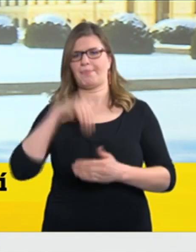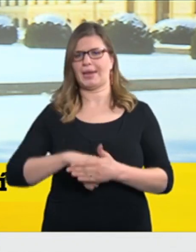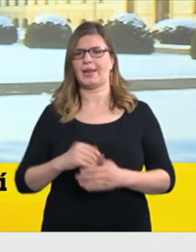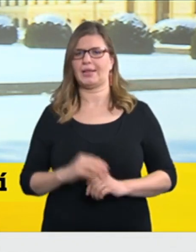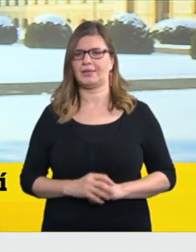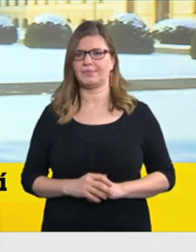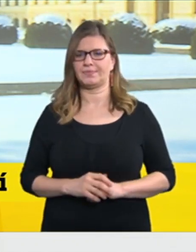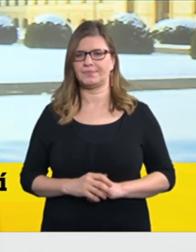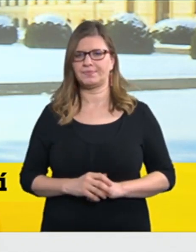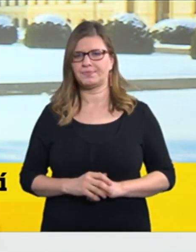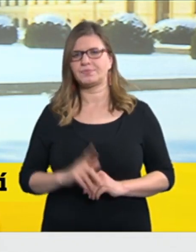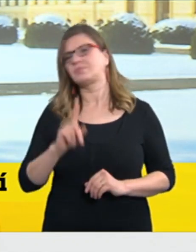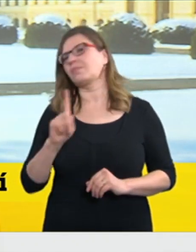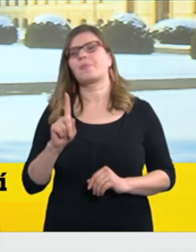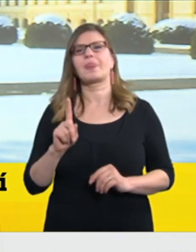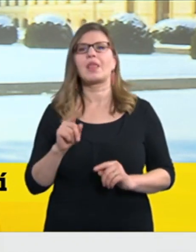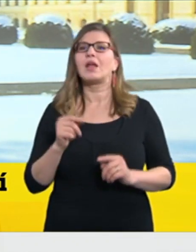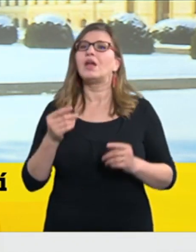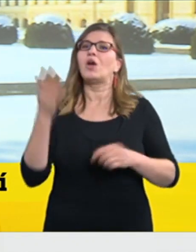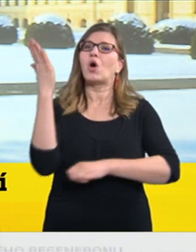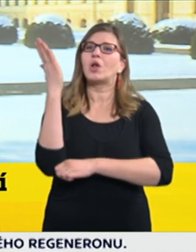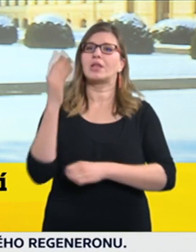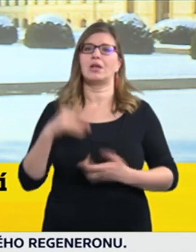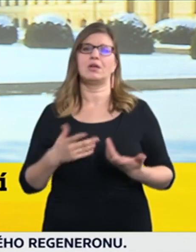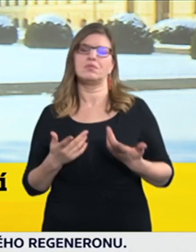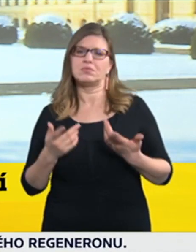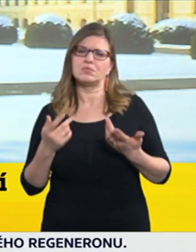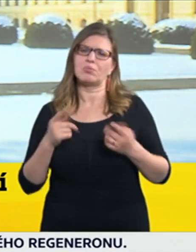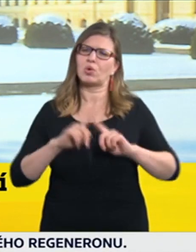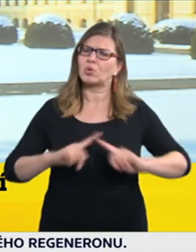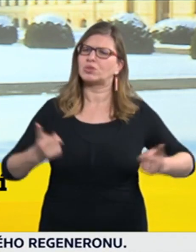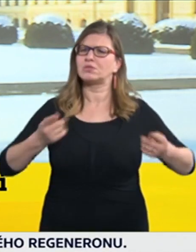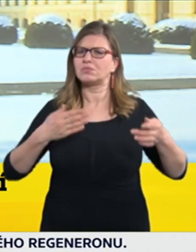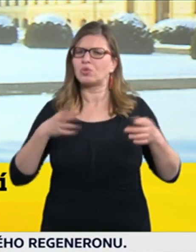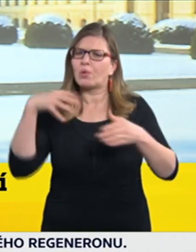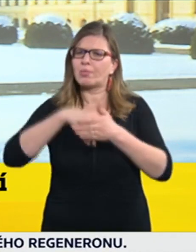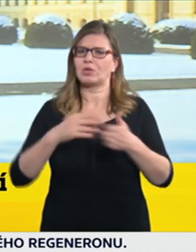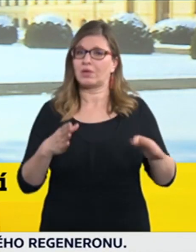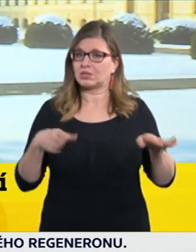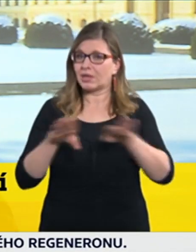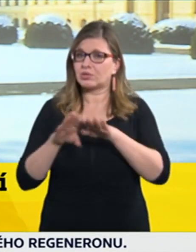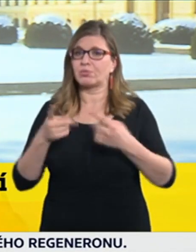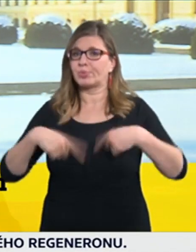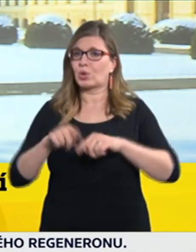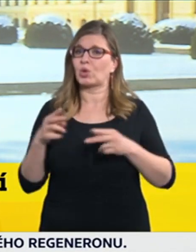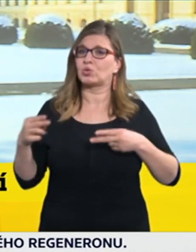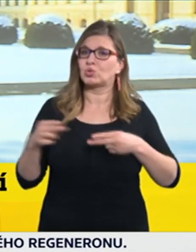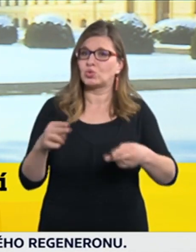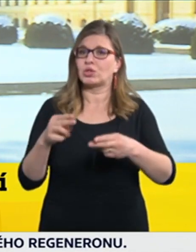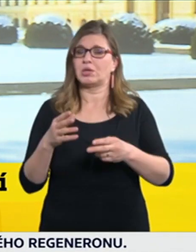neuzavřeli jsme hotely a penziony tak, jak někteří předpokládali pro obchodní cestující a to proto, že jsme